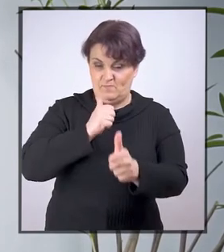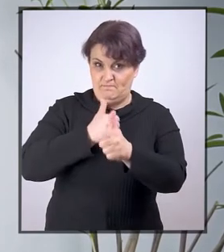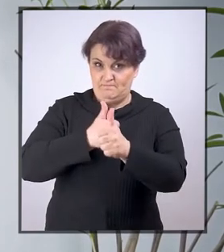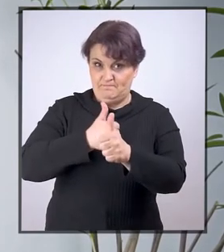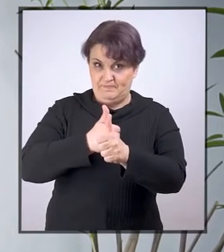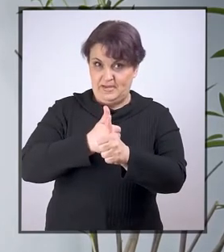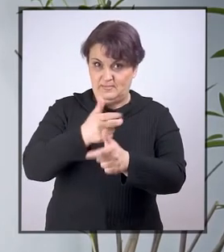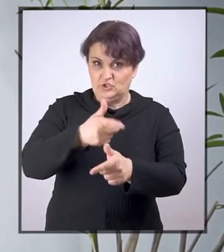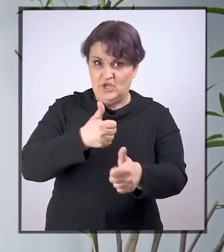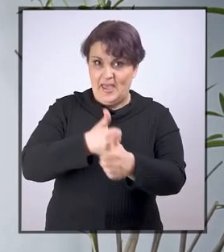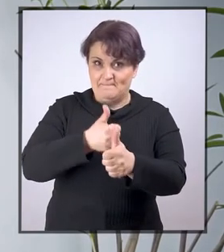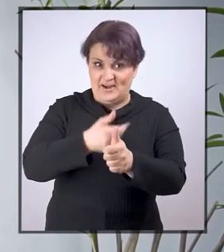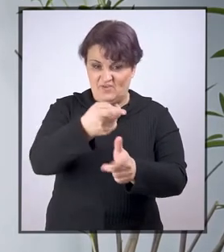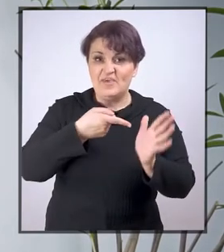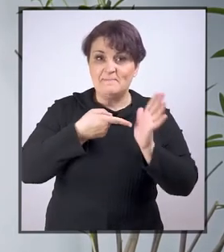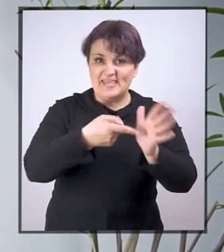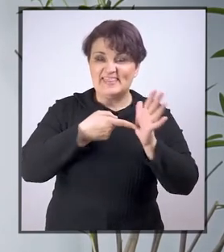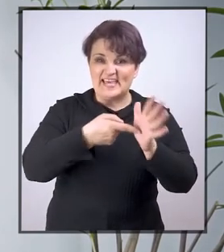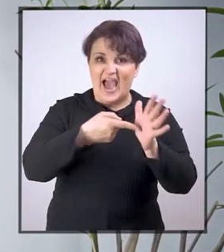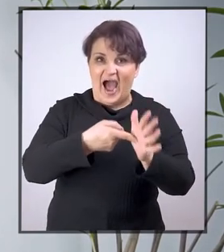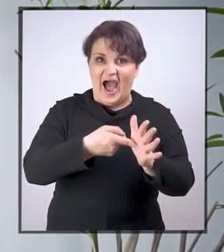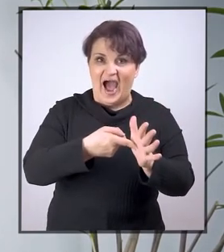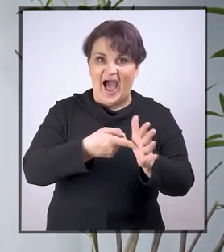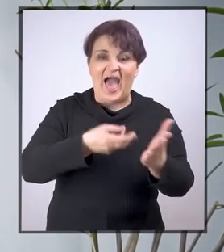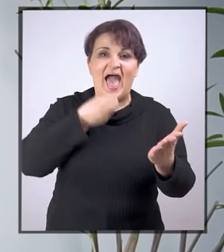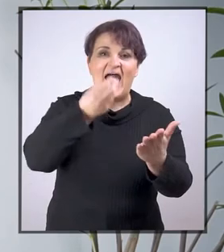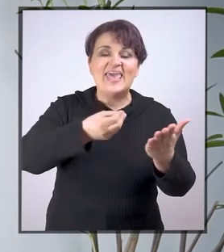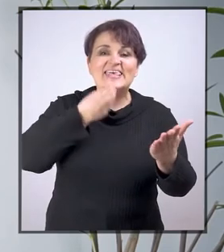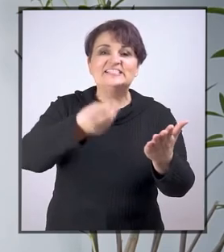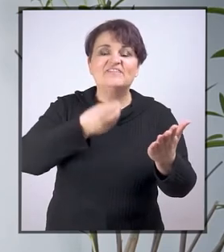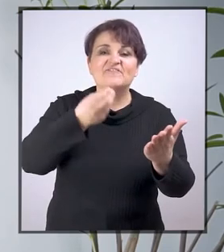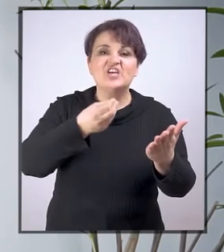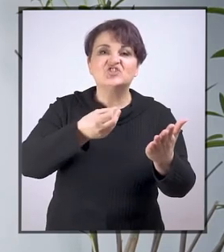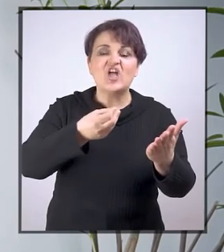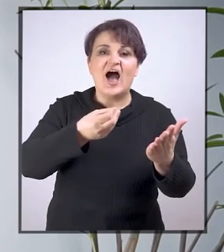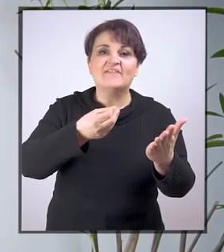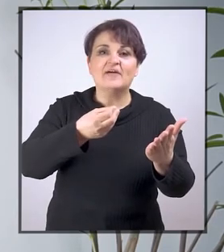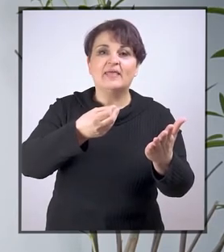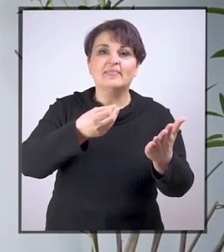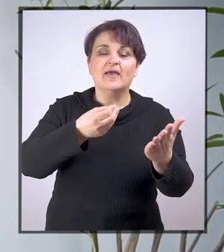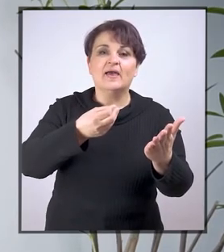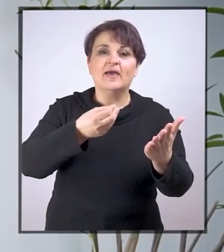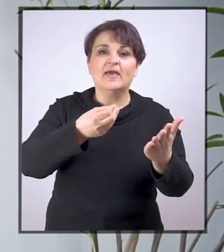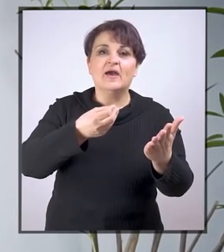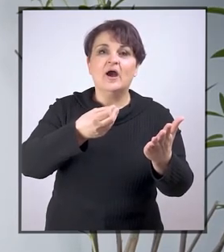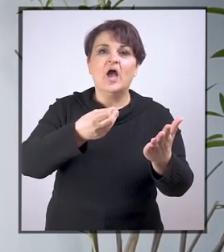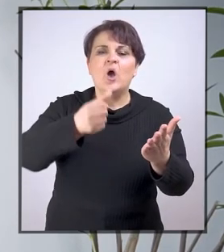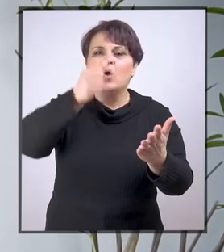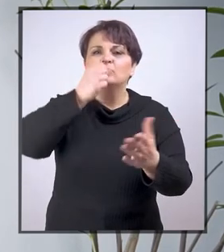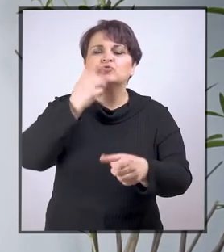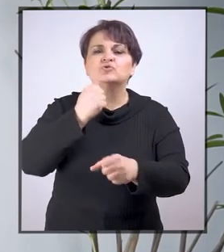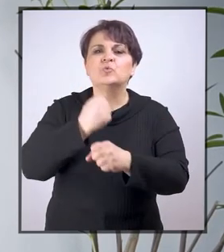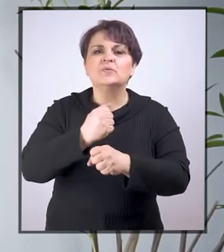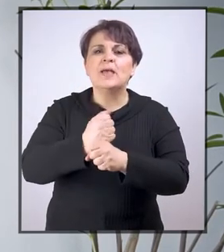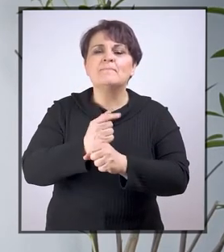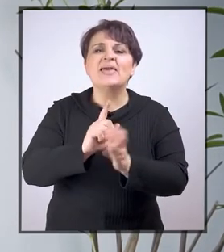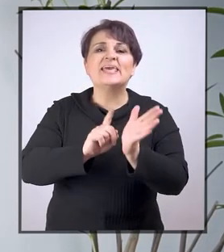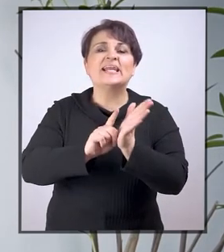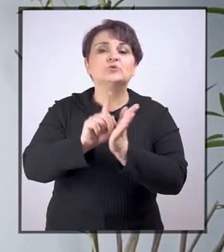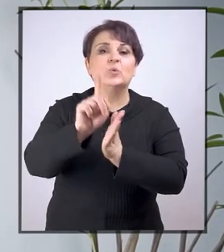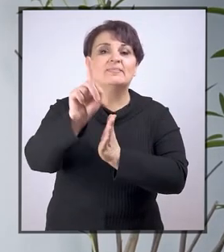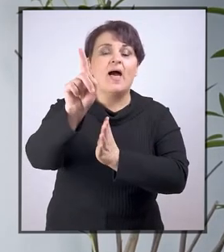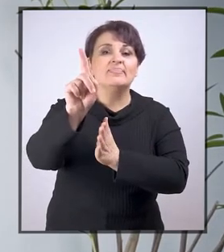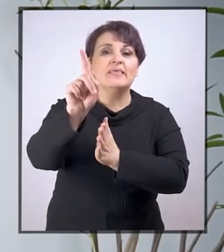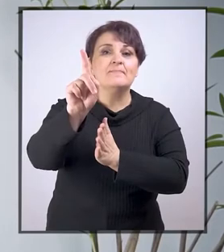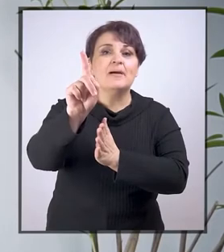praćenje, dakle praćenje indikatora, izvještavanje o postignućima i